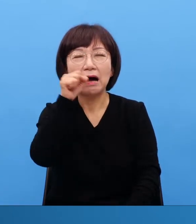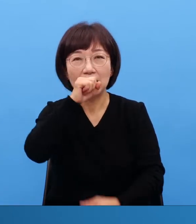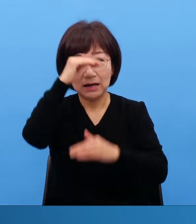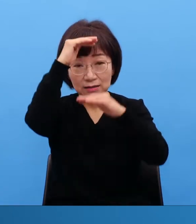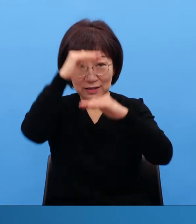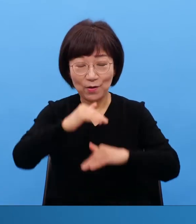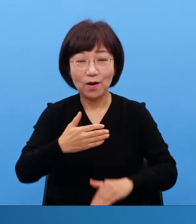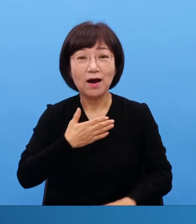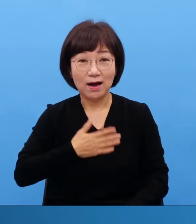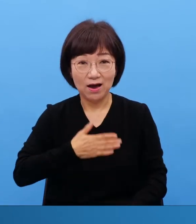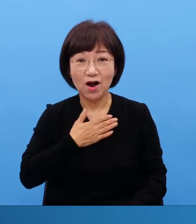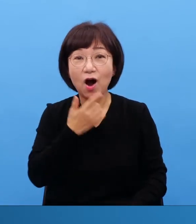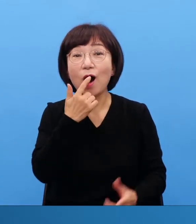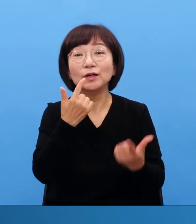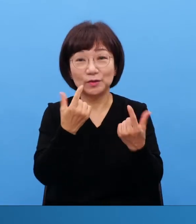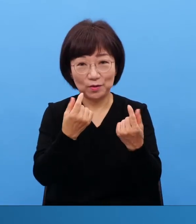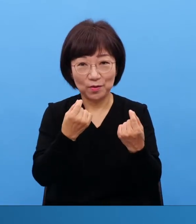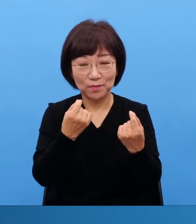여러분들이